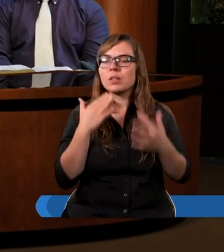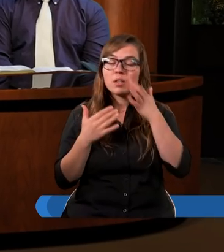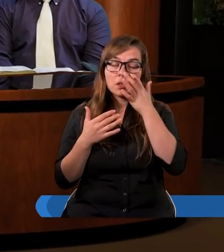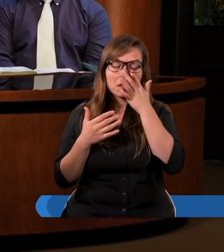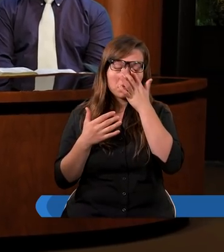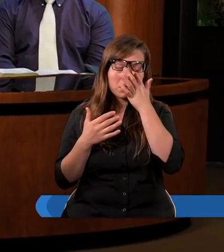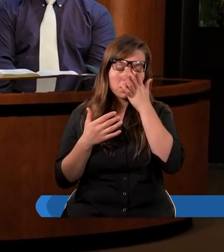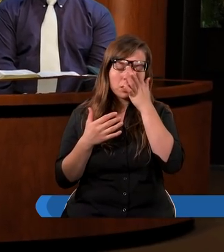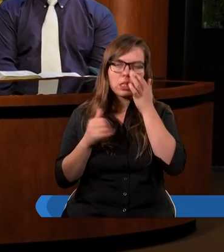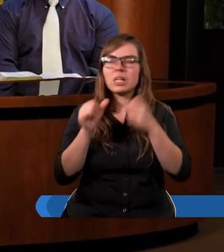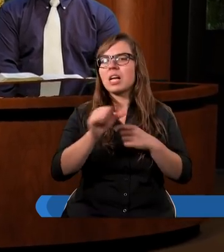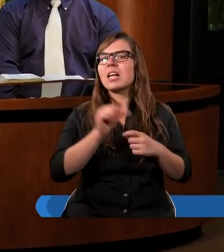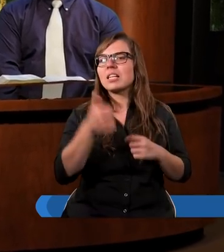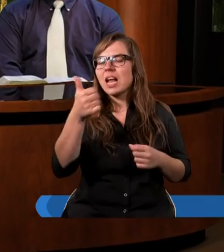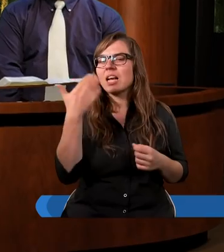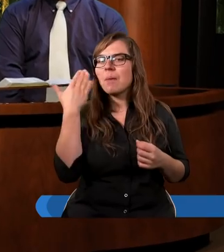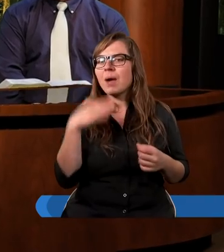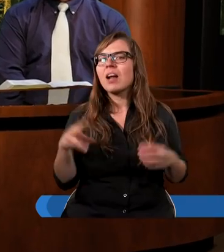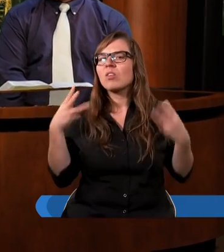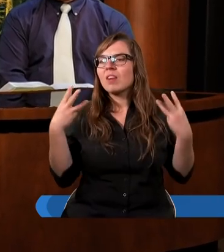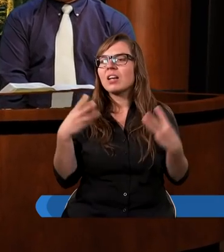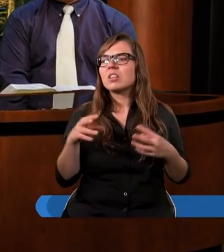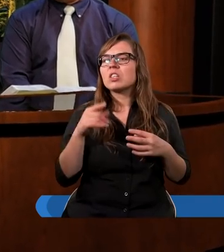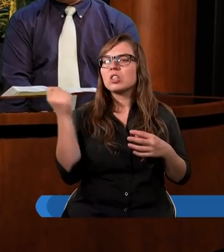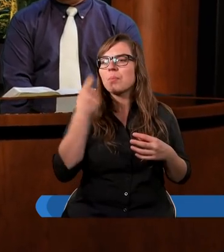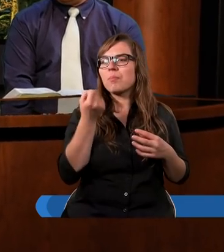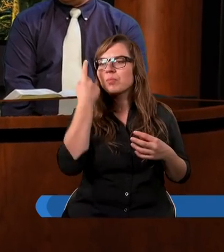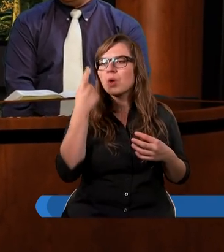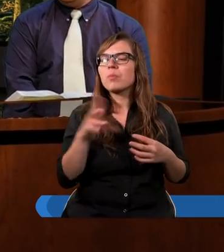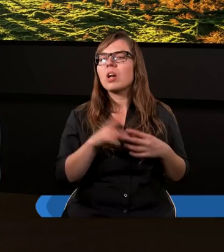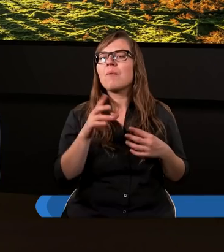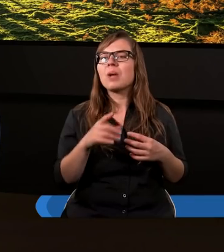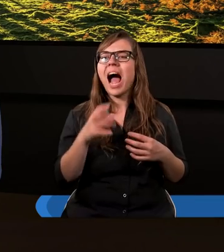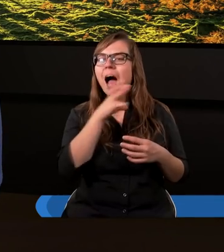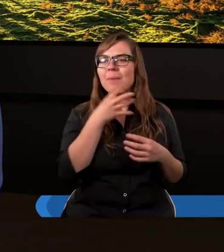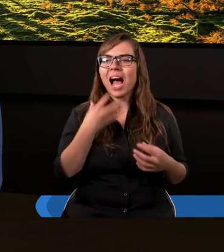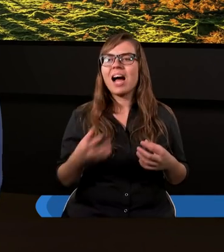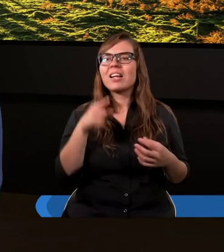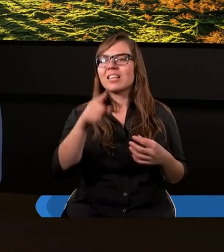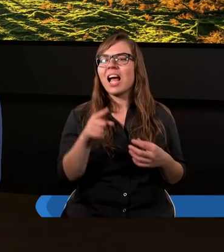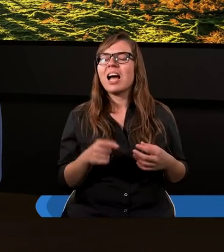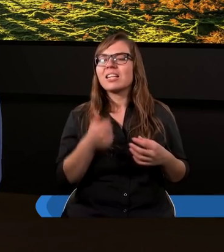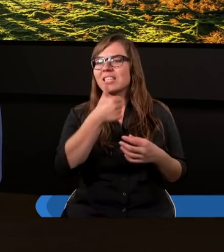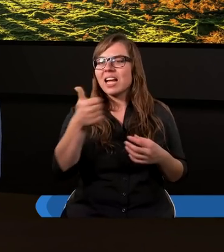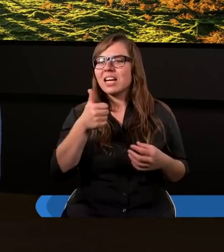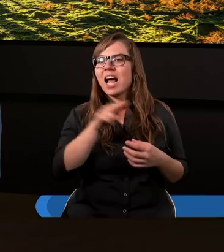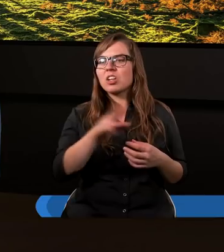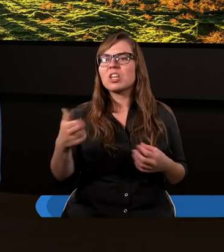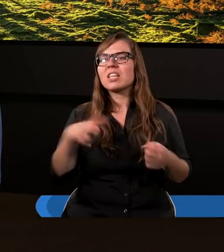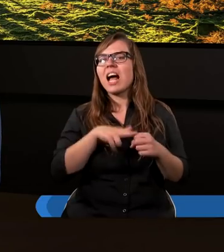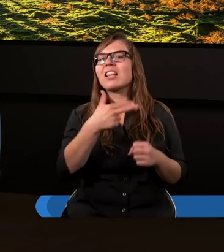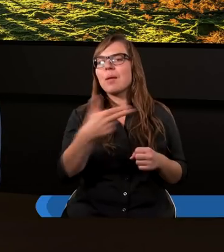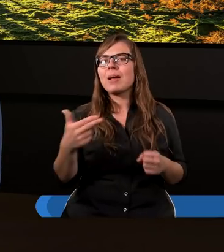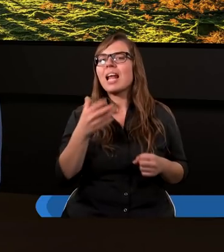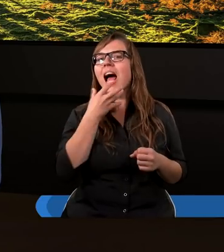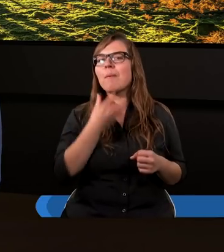jeszcze jedna bardzo ważna rzecz, o której uważam, że trzeba wspomnieć w przypadku Abrahama, ponieważ ta jedna rzecz na temat